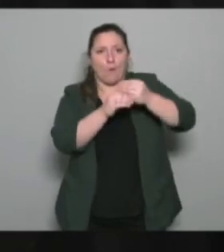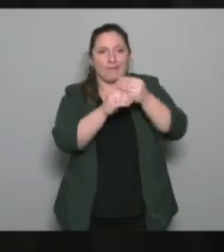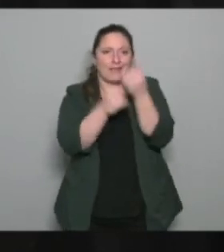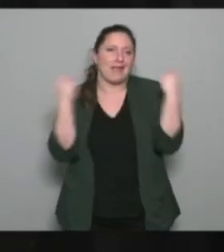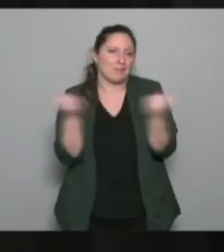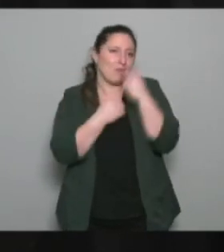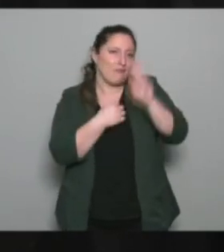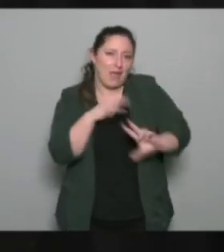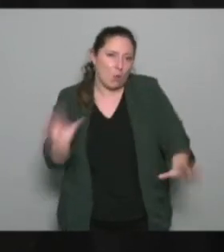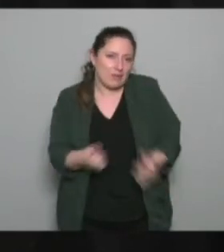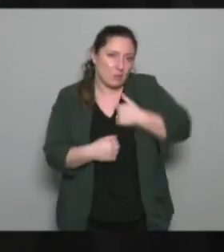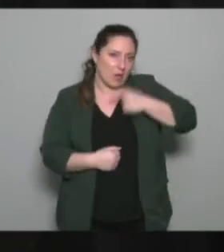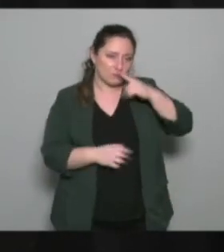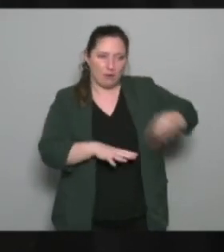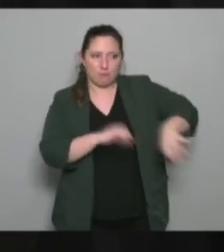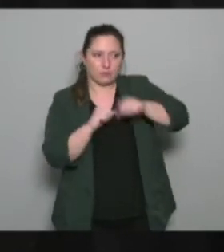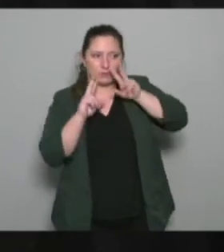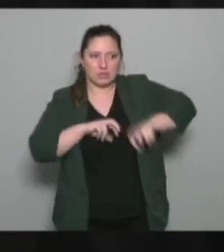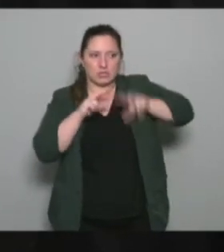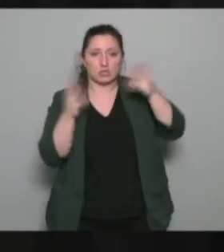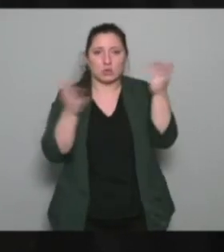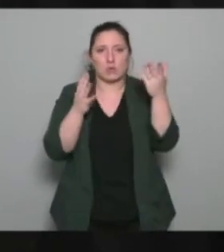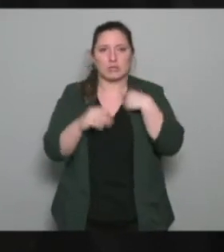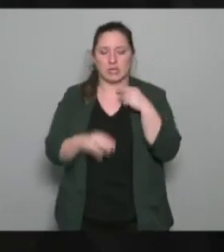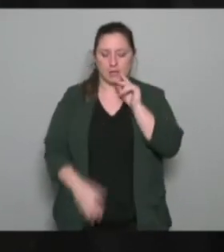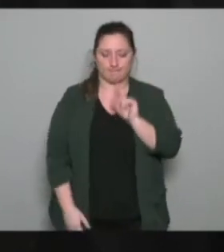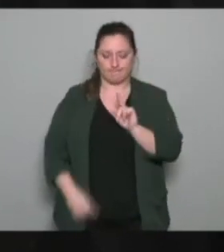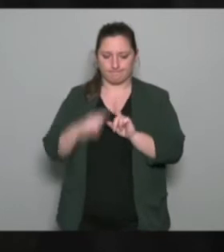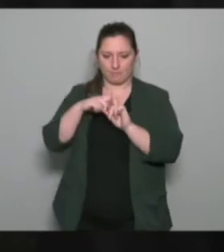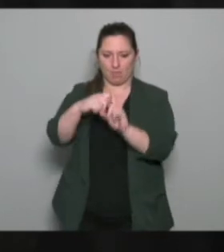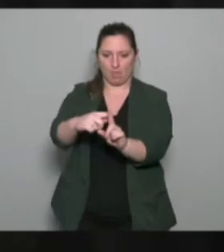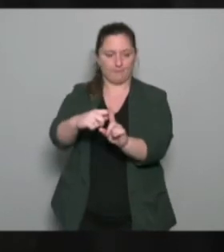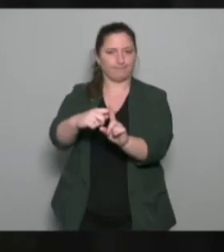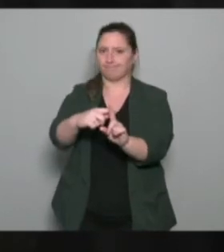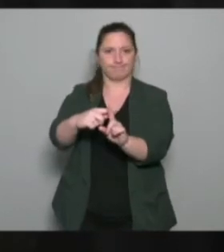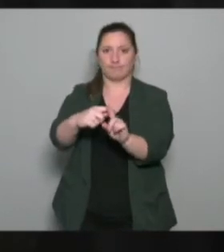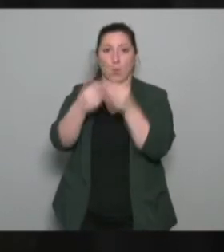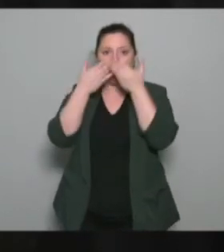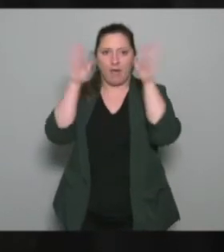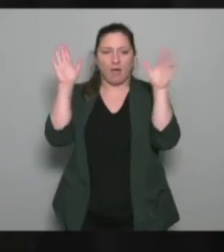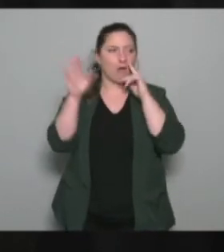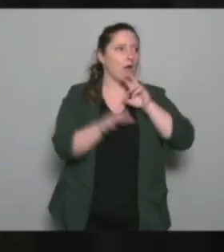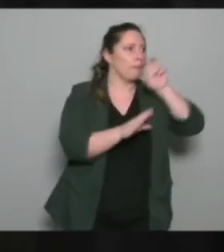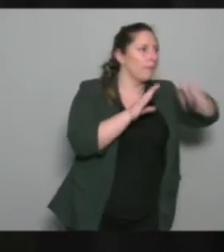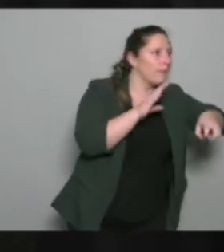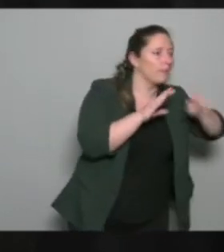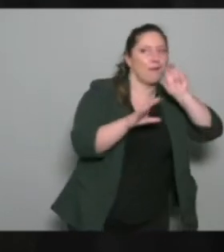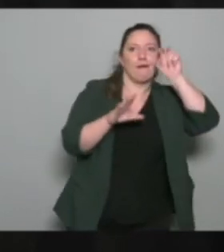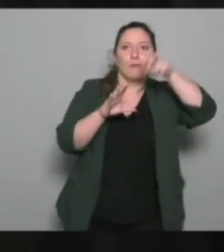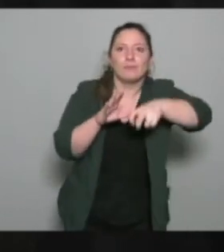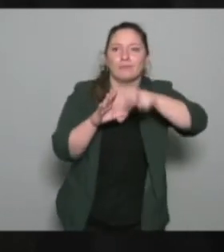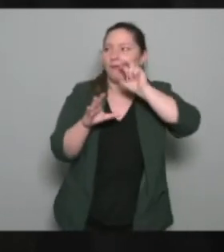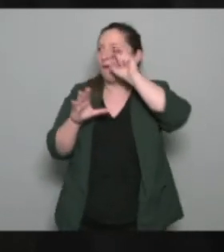compétences que moi je recherche c cette capacité à se décentrer et à pouvoir aller voir ailleurs notamment